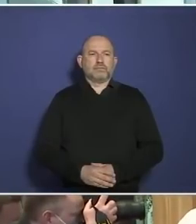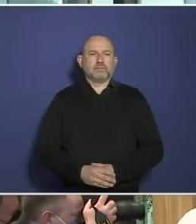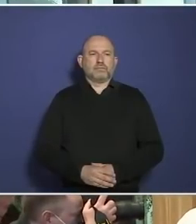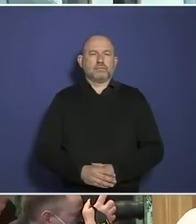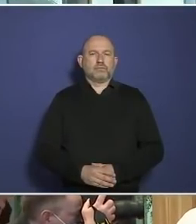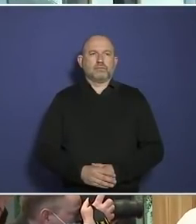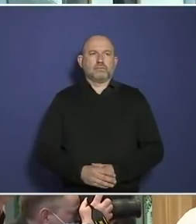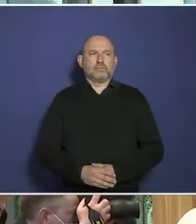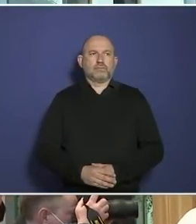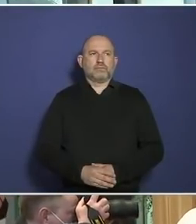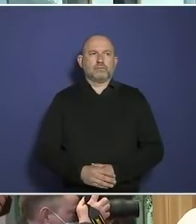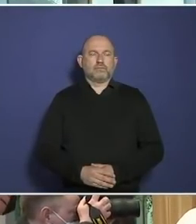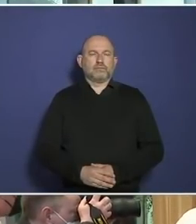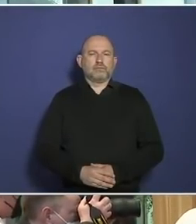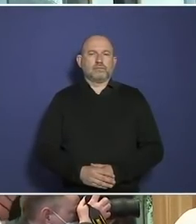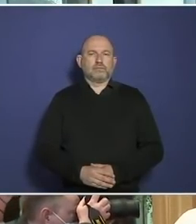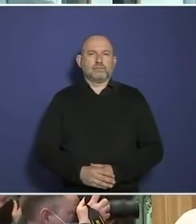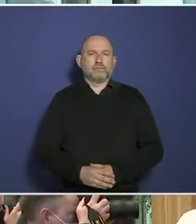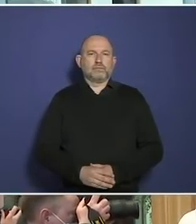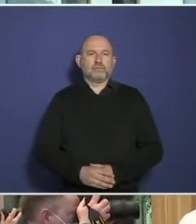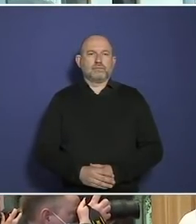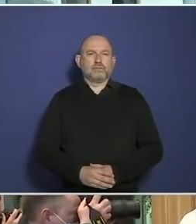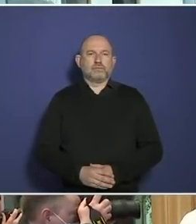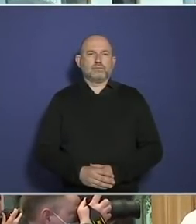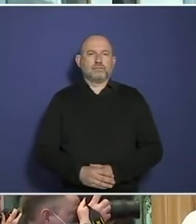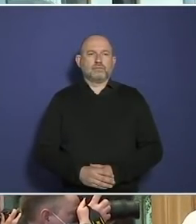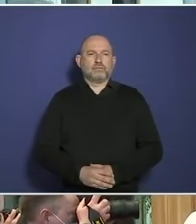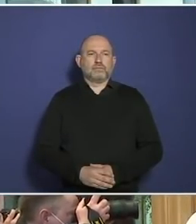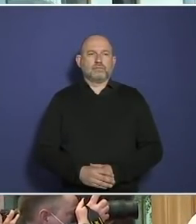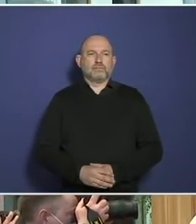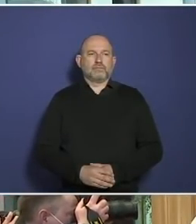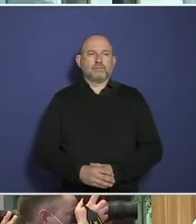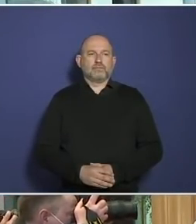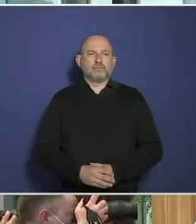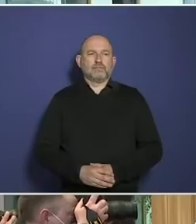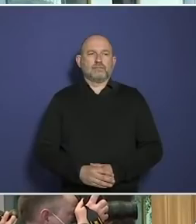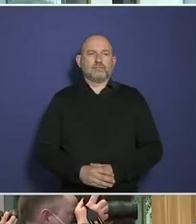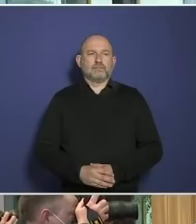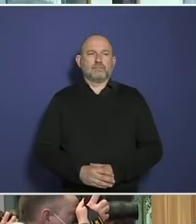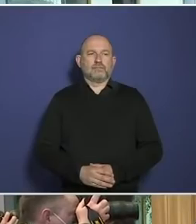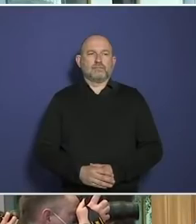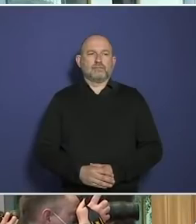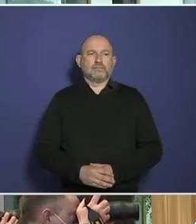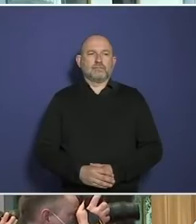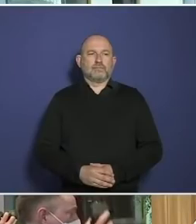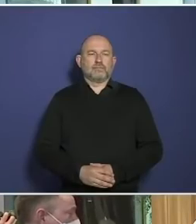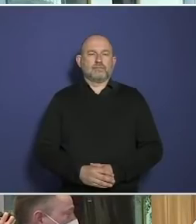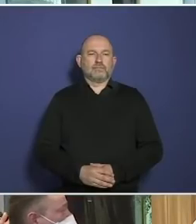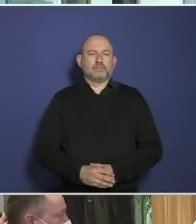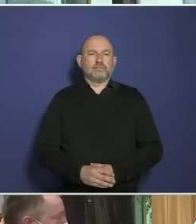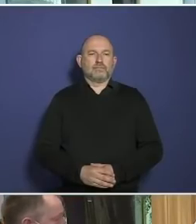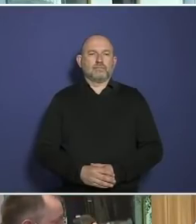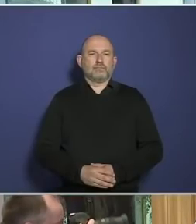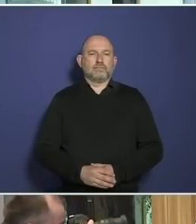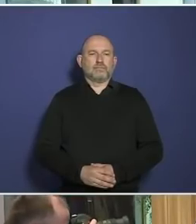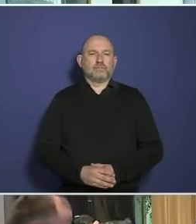aber ich habe die Bundespressekonferenz für Sie dechiffriert. Sehen Sie es sich an. Es ist wieder unglaublich. Einen besonderen